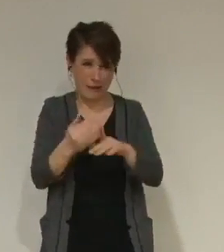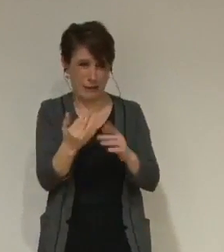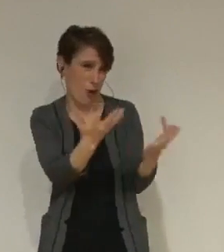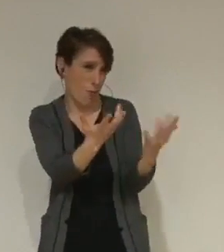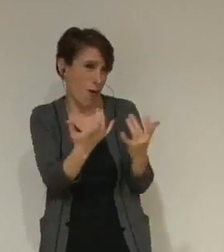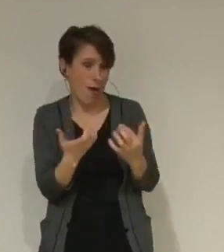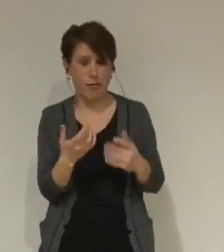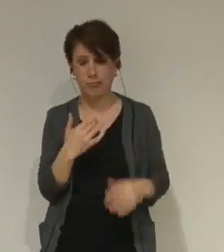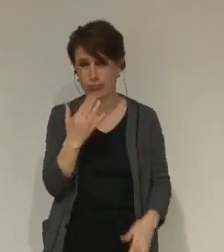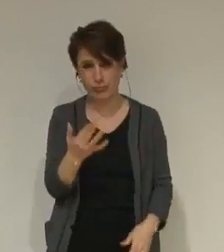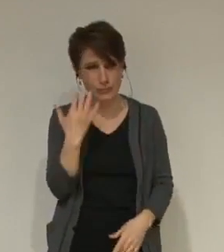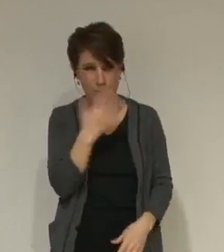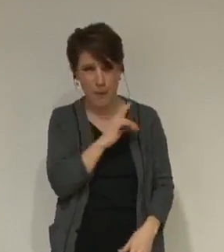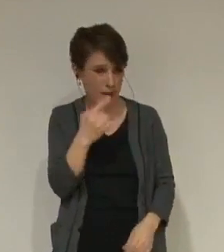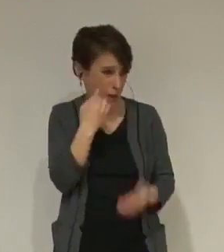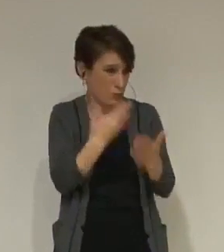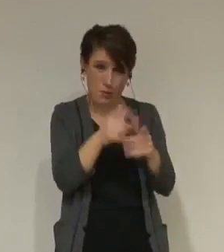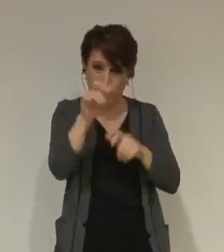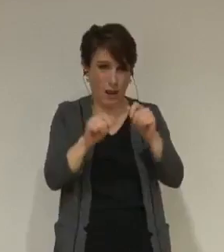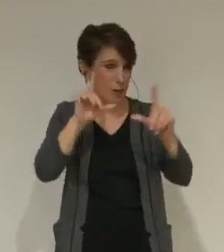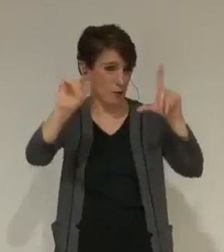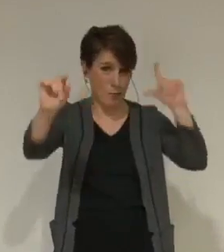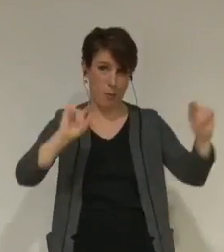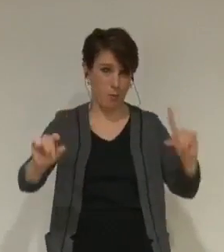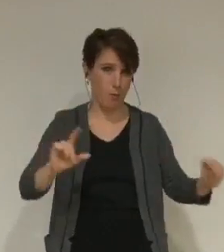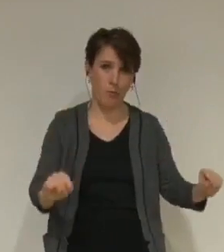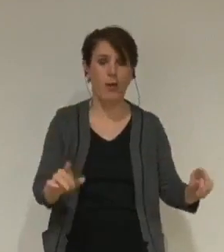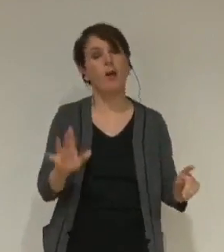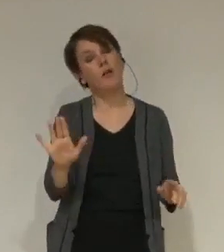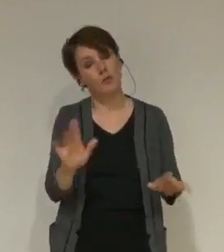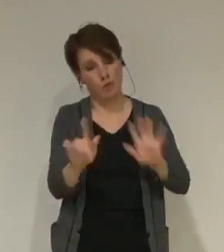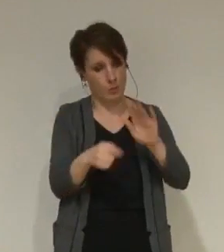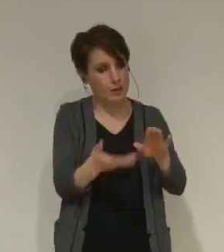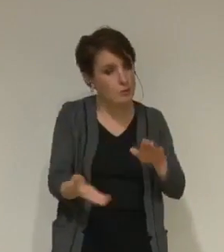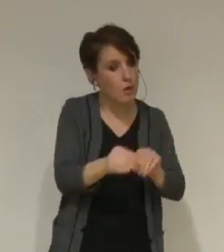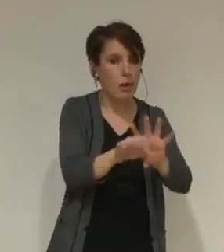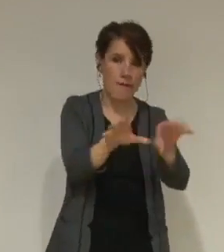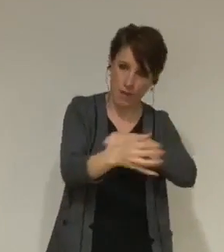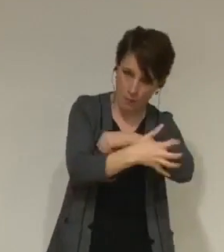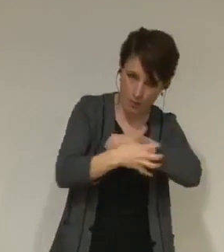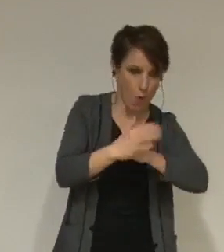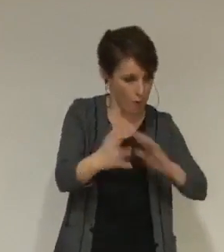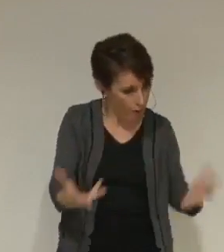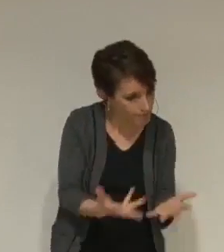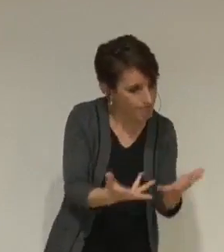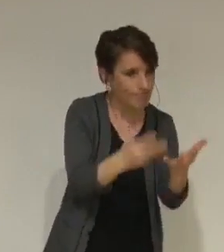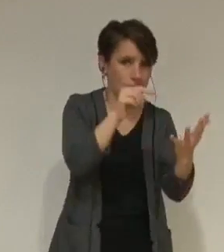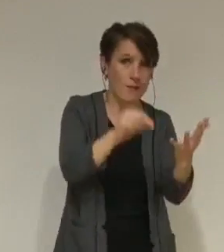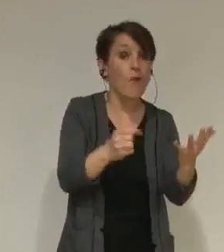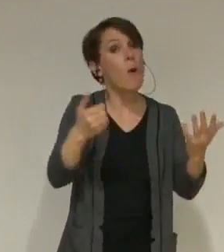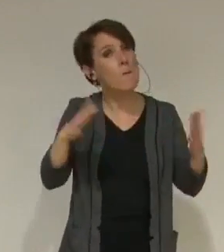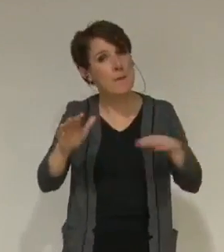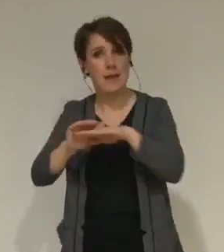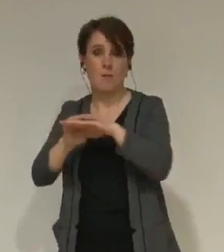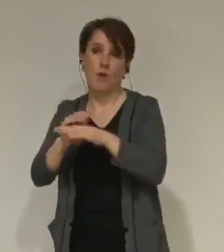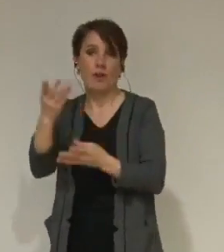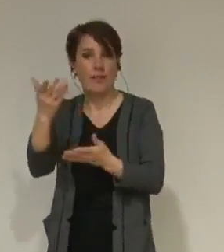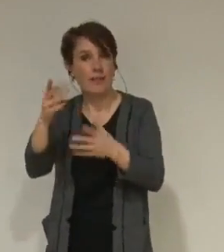Il ne faut donc pas abandonner notre soutien au plus modeste, mais adopter une politique de l'habitat équilibrée.